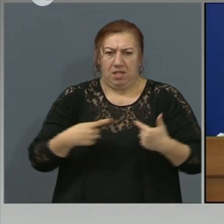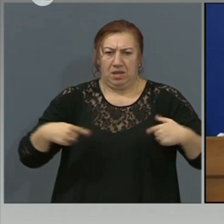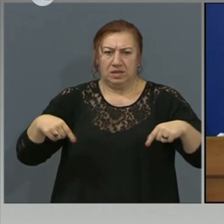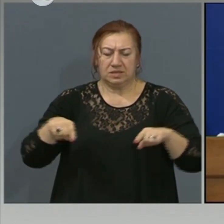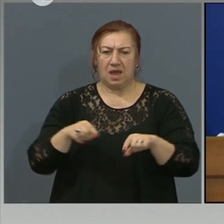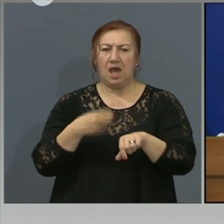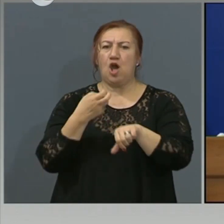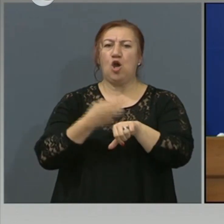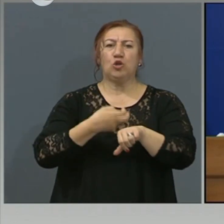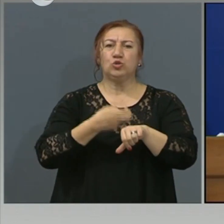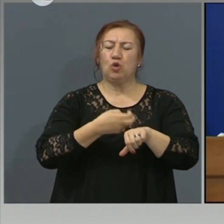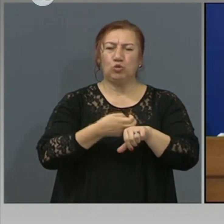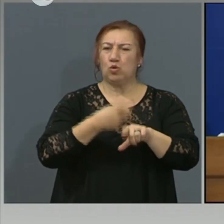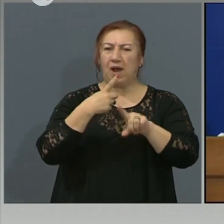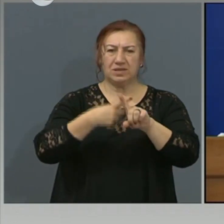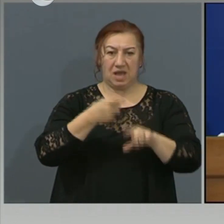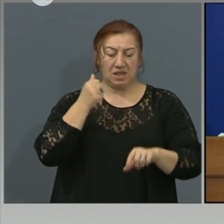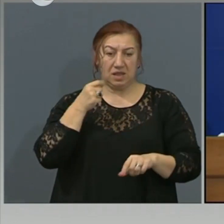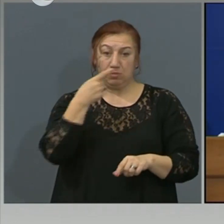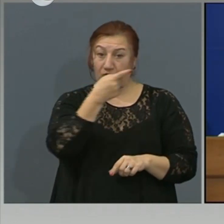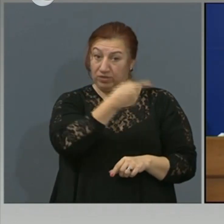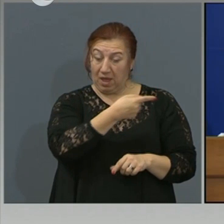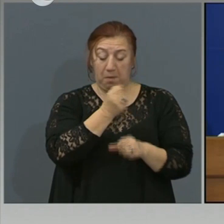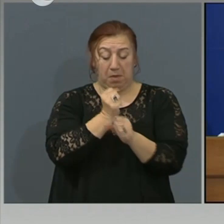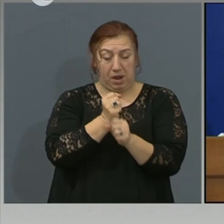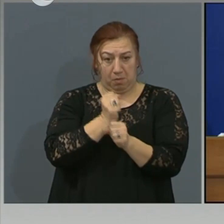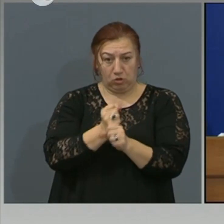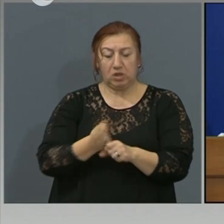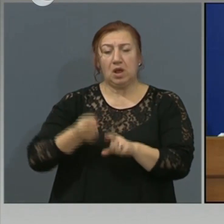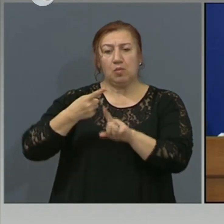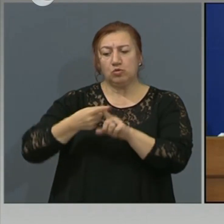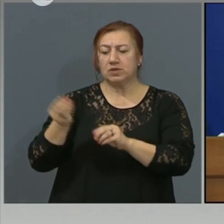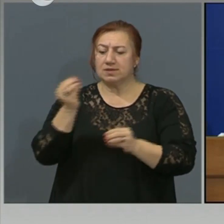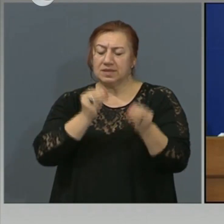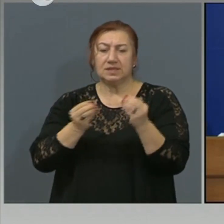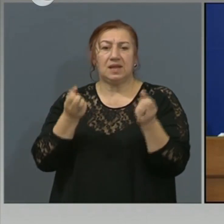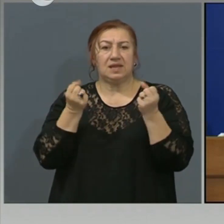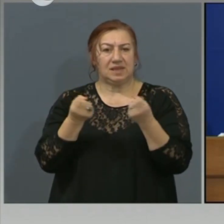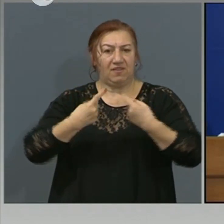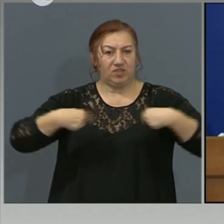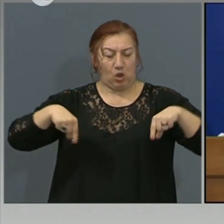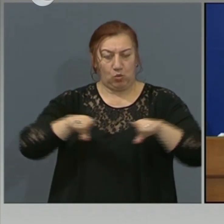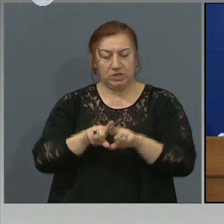Доктор Адемов е бил там, бил е и на заседанията на Здравната комисия и на финансовете също. А няма